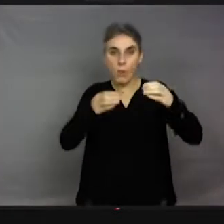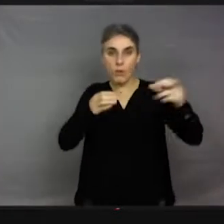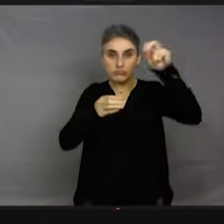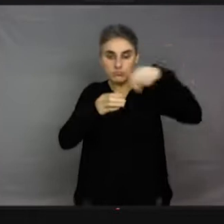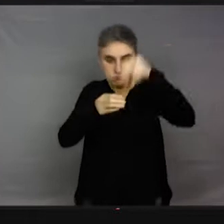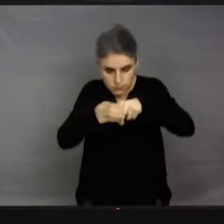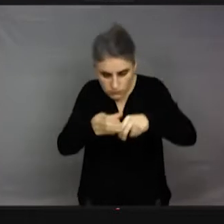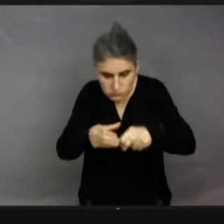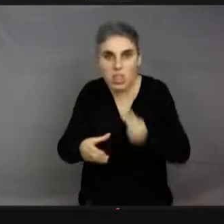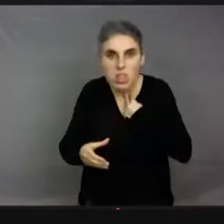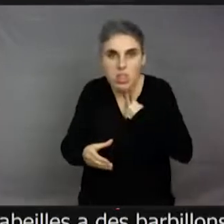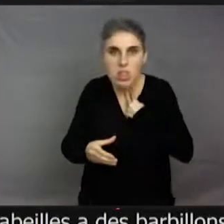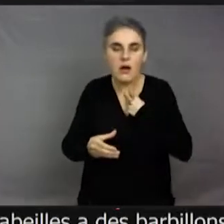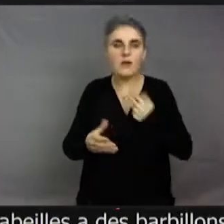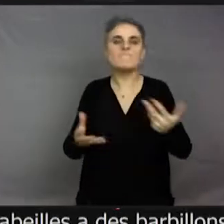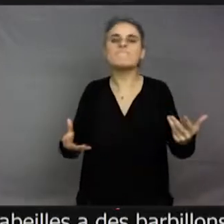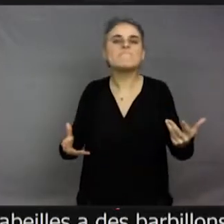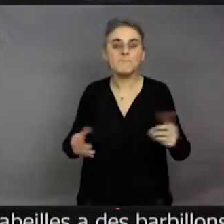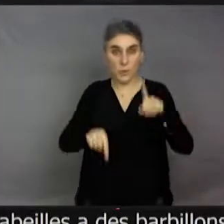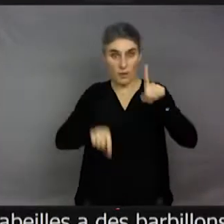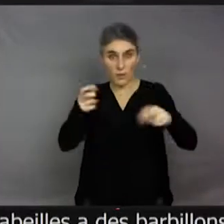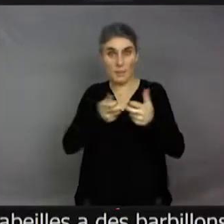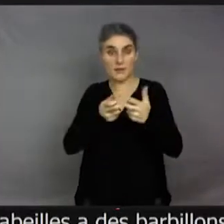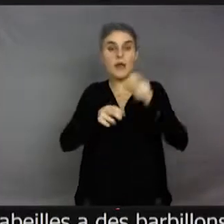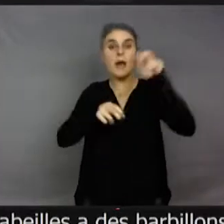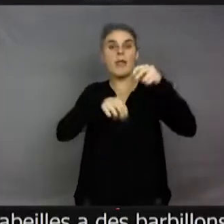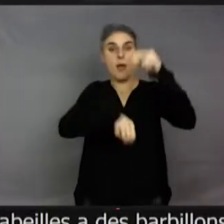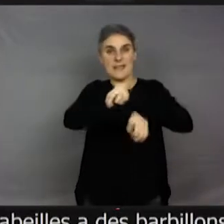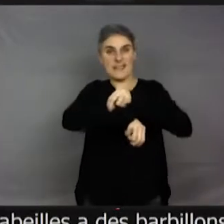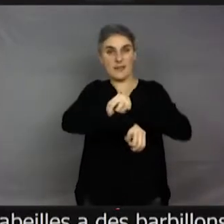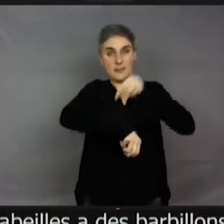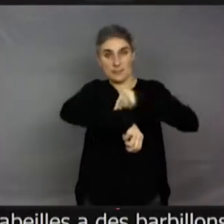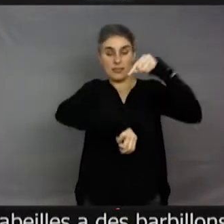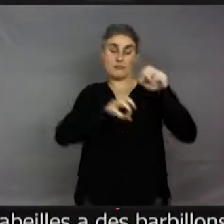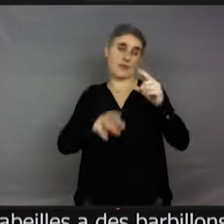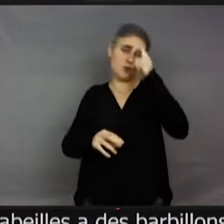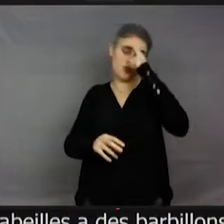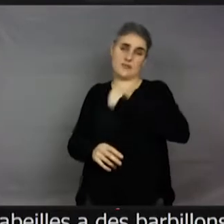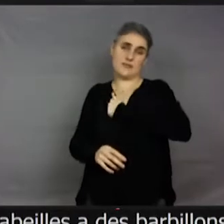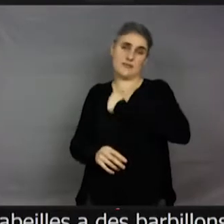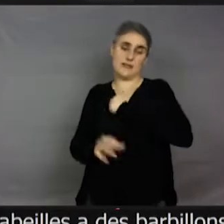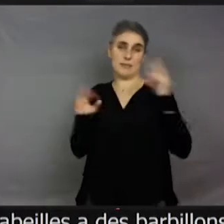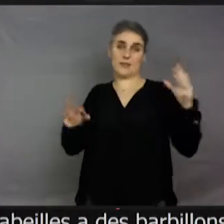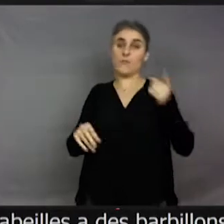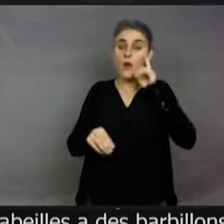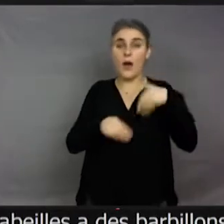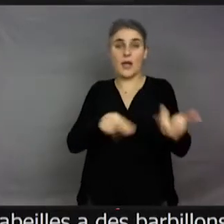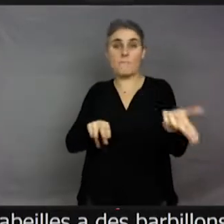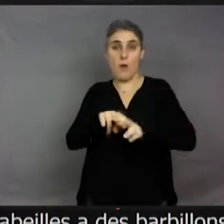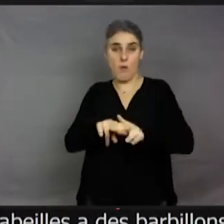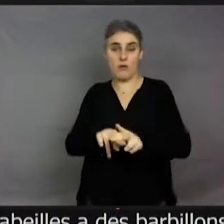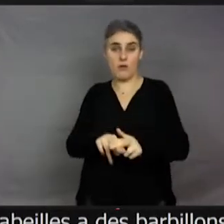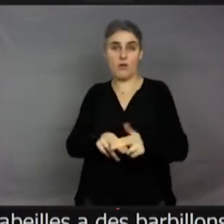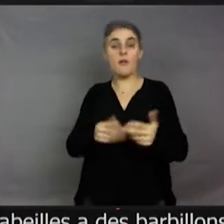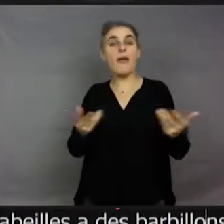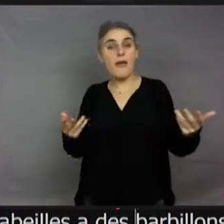oiseau, il reste complètement coincé. Donc quand une abeille nous pique, c'est une forme de suicide. En revanche, cet individu-là, s'il meurt, parce